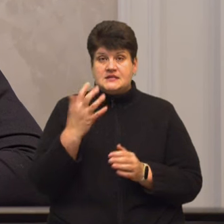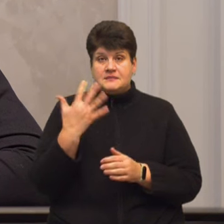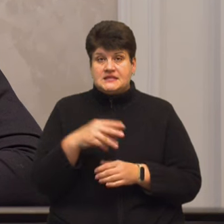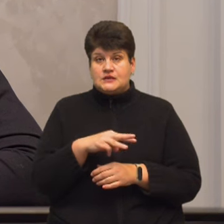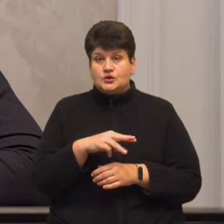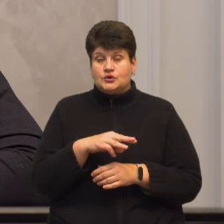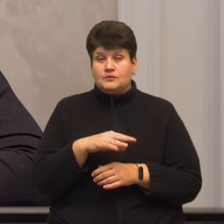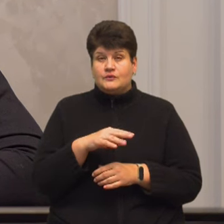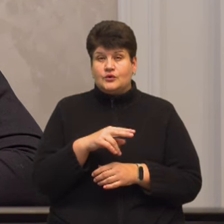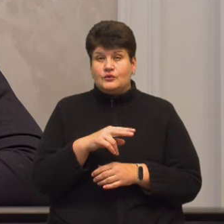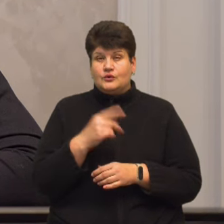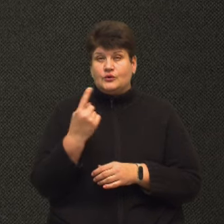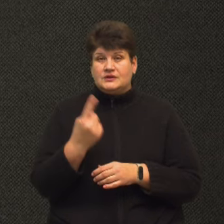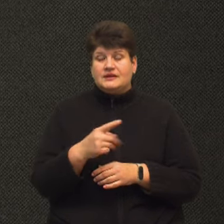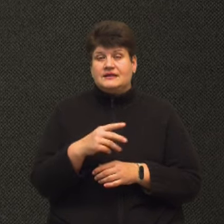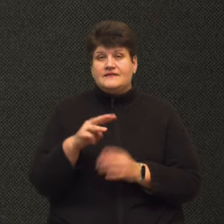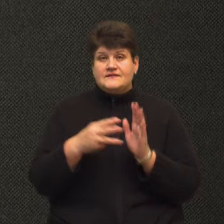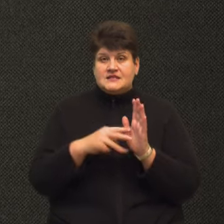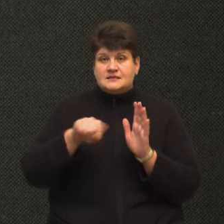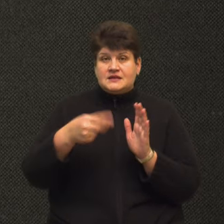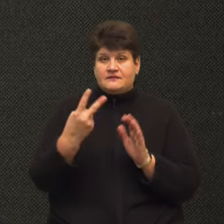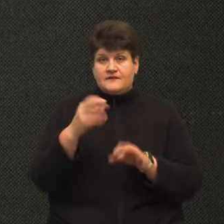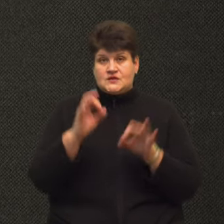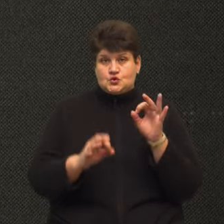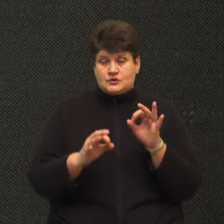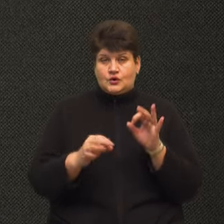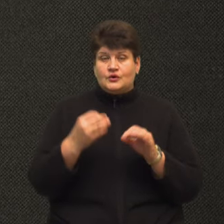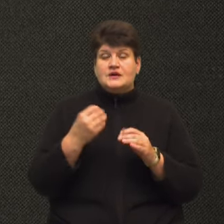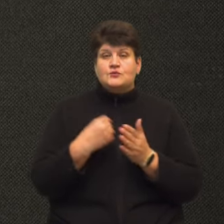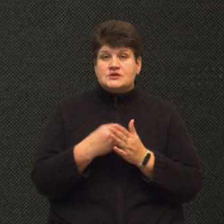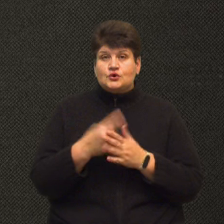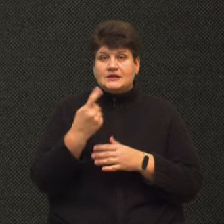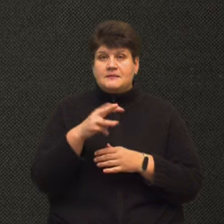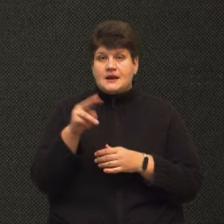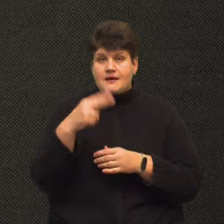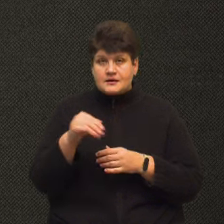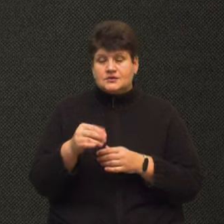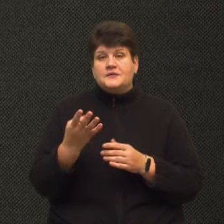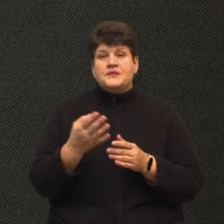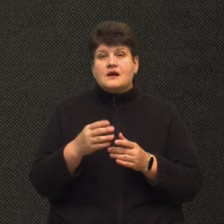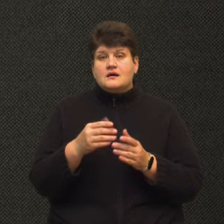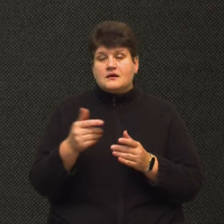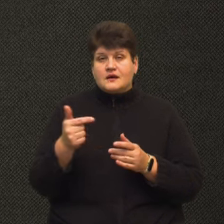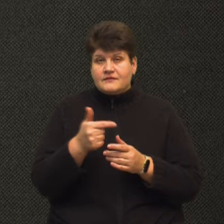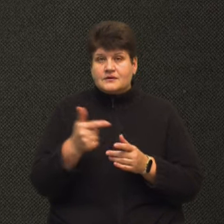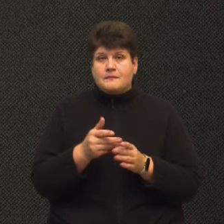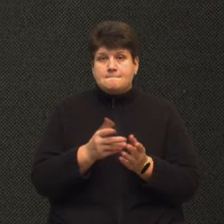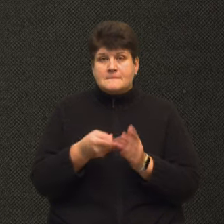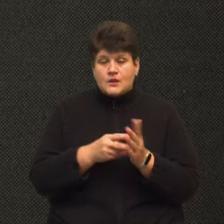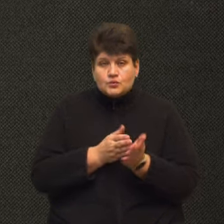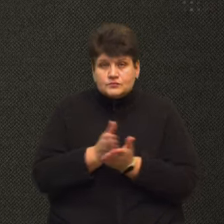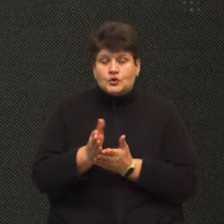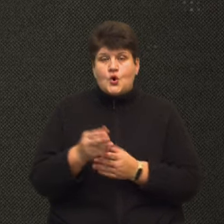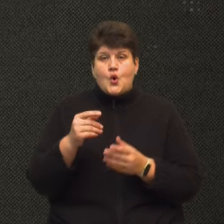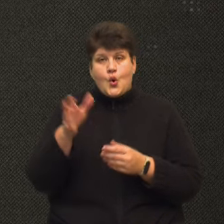приблизно на 8,2%. Із бюджету 1 мільярд 664 мільйони гривень планують спрямувати на освіту, на житлово